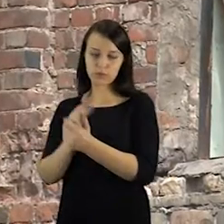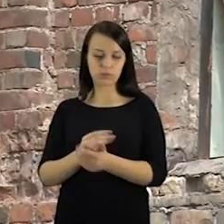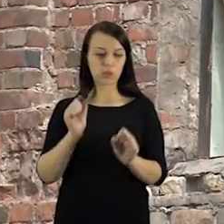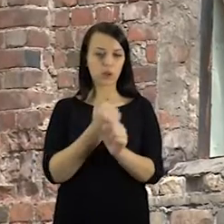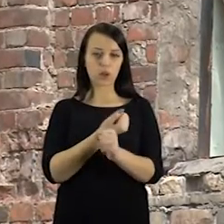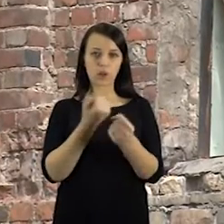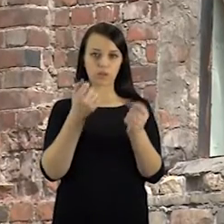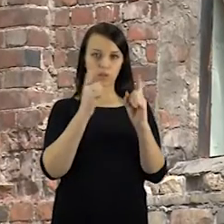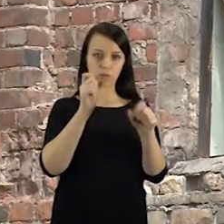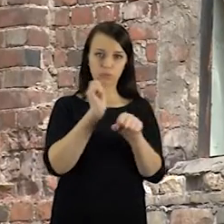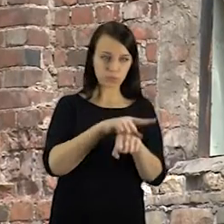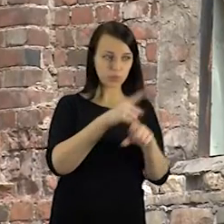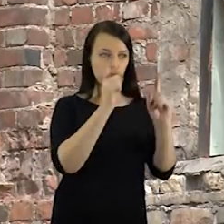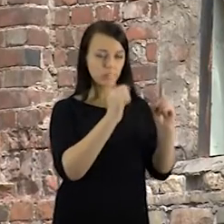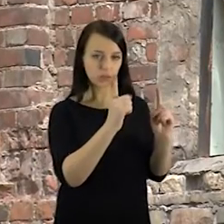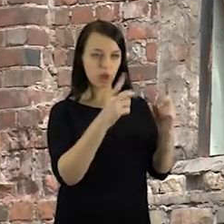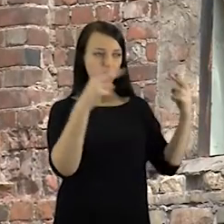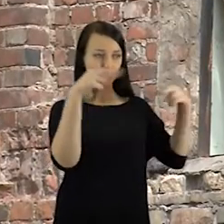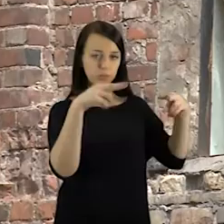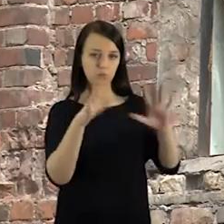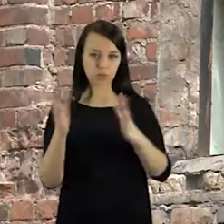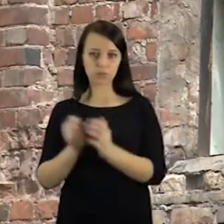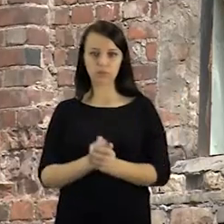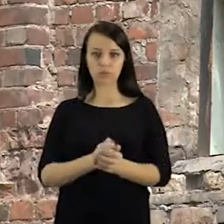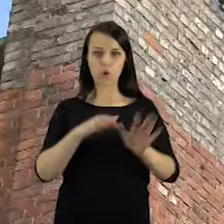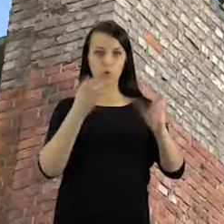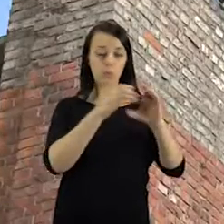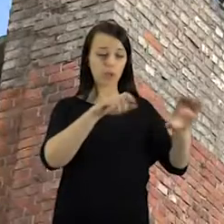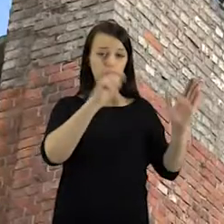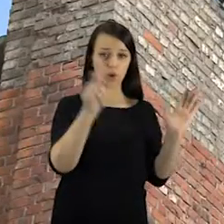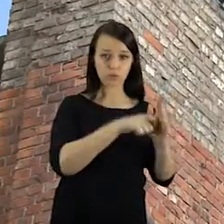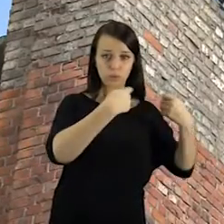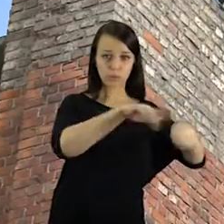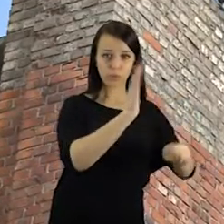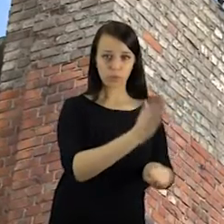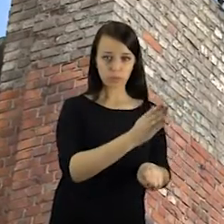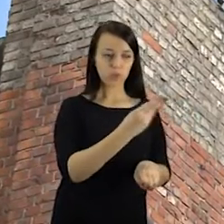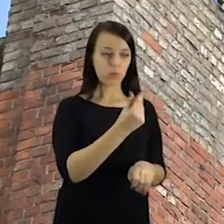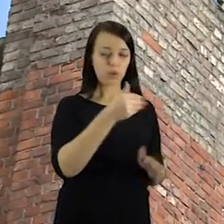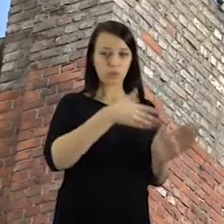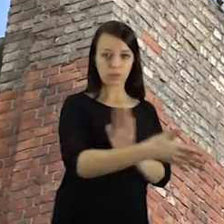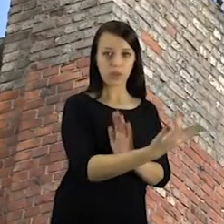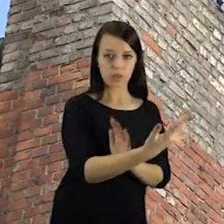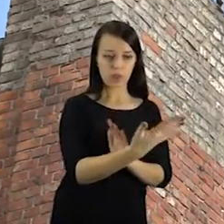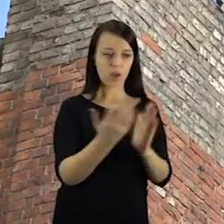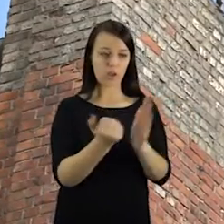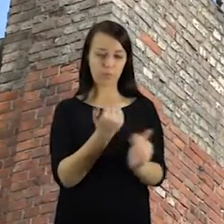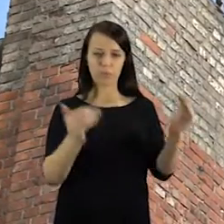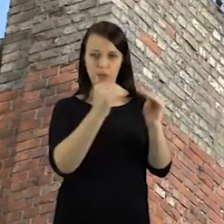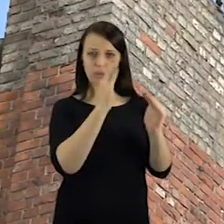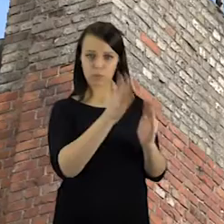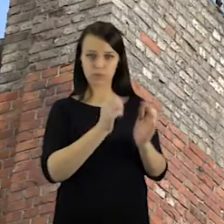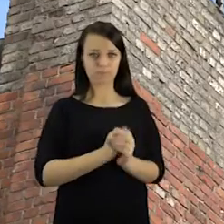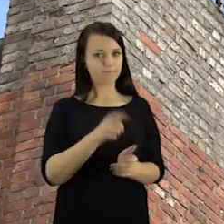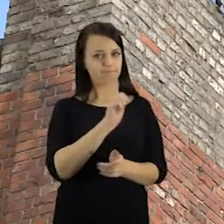saugos bendrovę, kuri kasdien saugotų šį objektą. Tačiau panašu, kad net ir pardavus objektą aukcijone tokių pinigų susigražinti